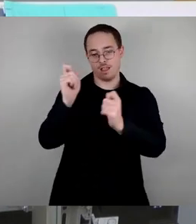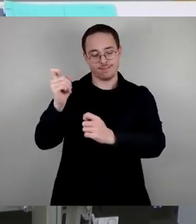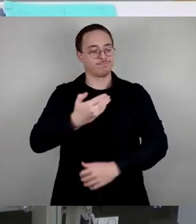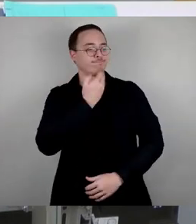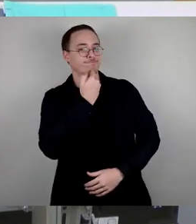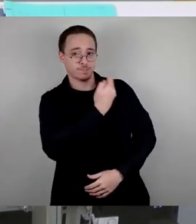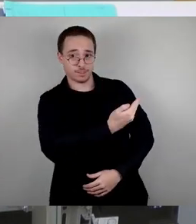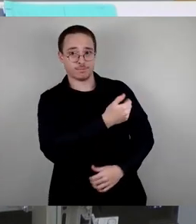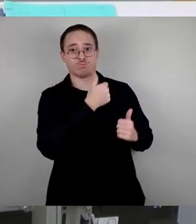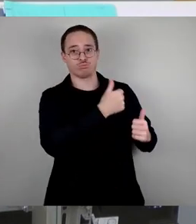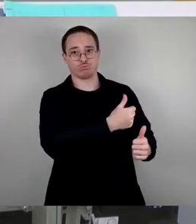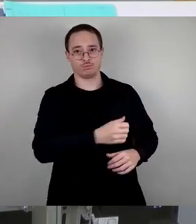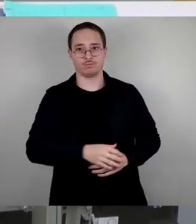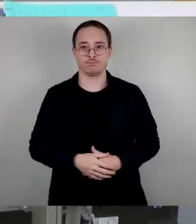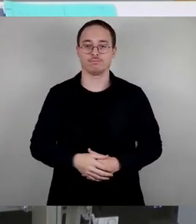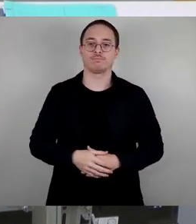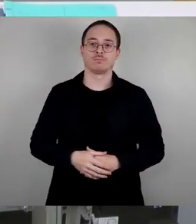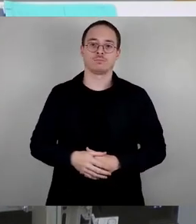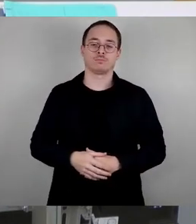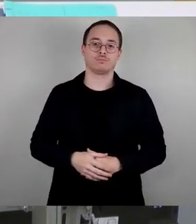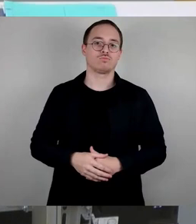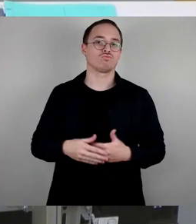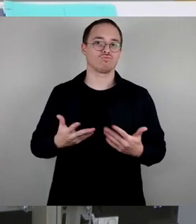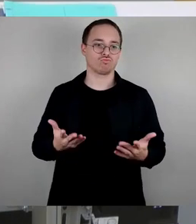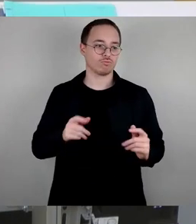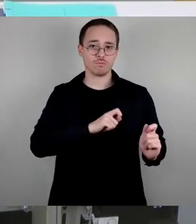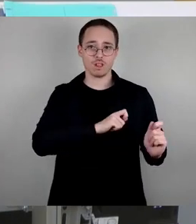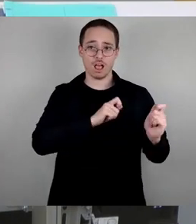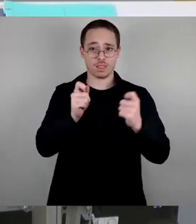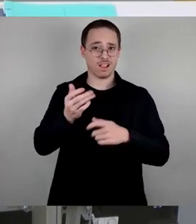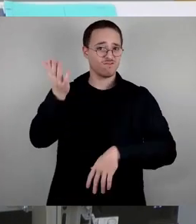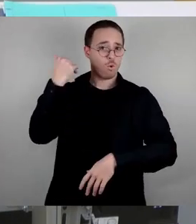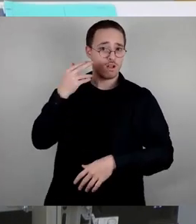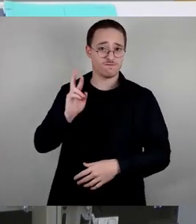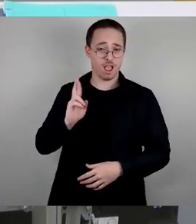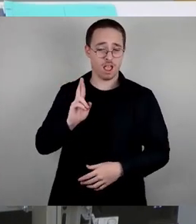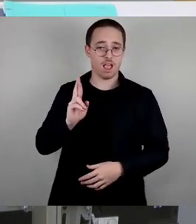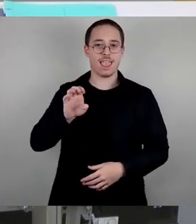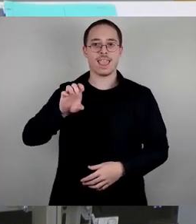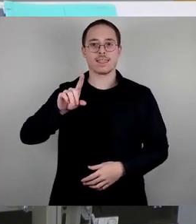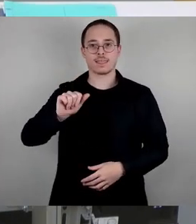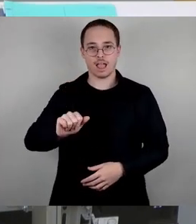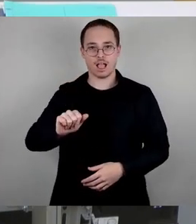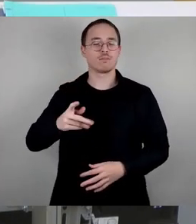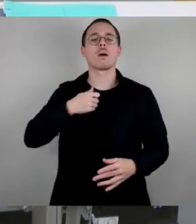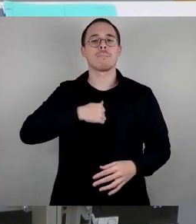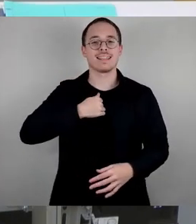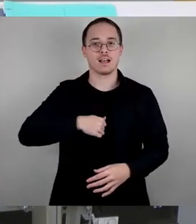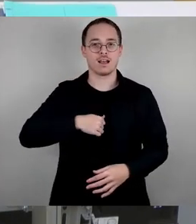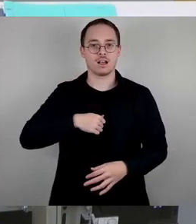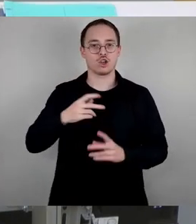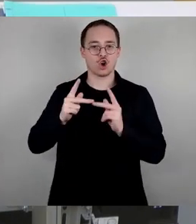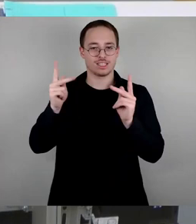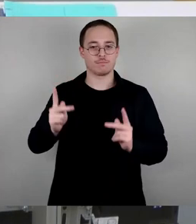darstellen können. Den Anfang machte dabei damals die Bäder-Konzeption im Jahr 2006, gefolgt von den Überlegungen, die